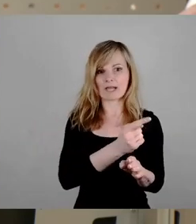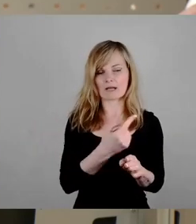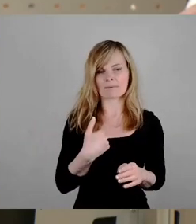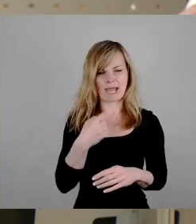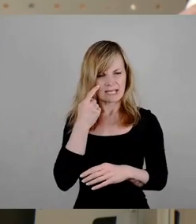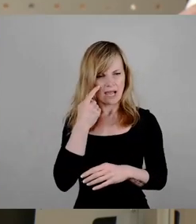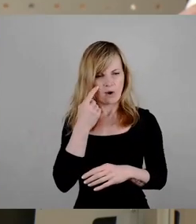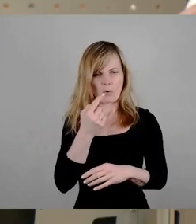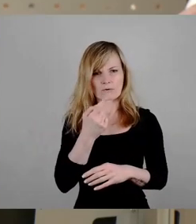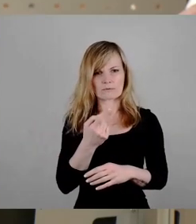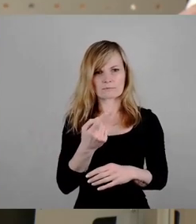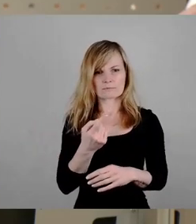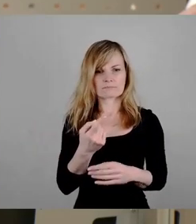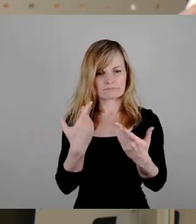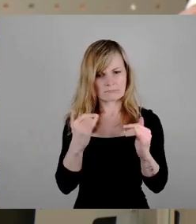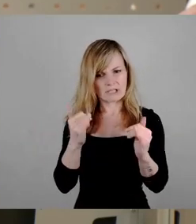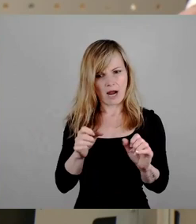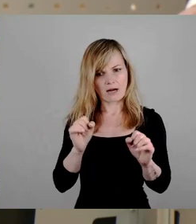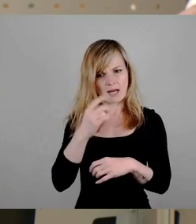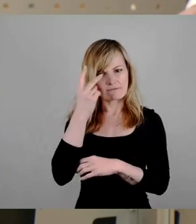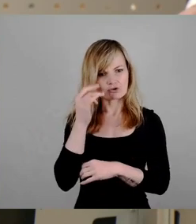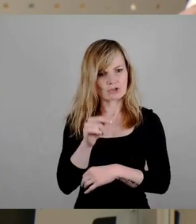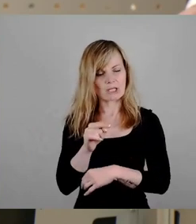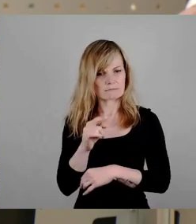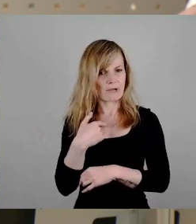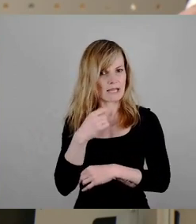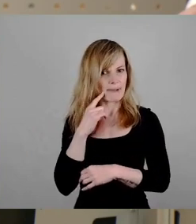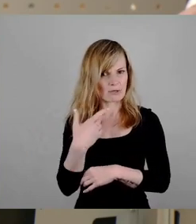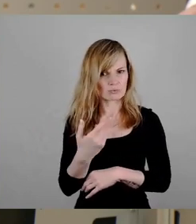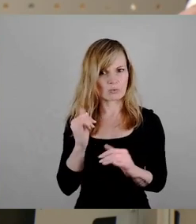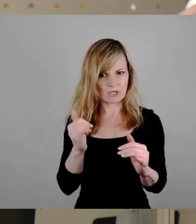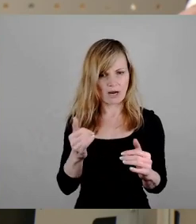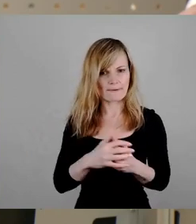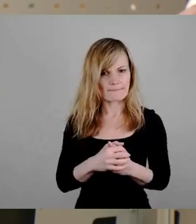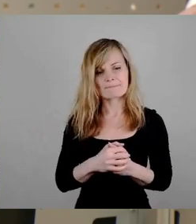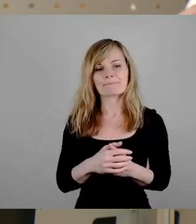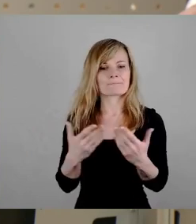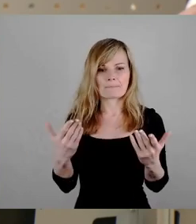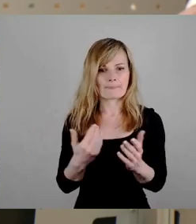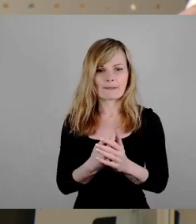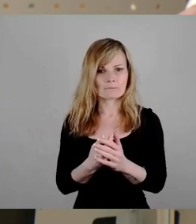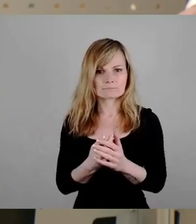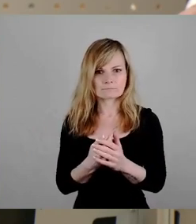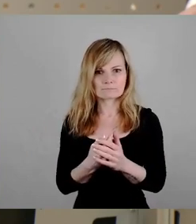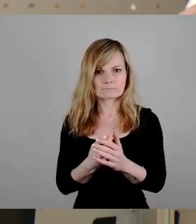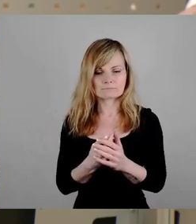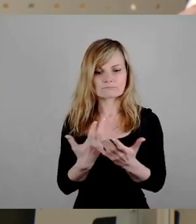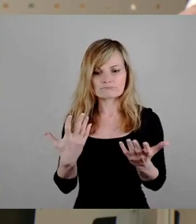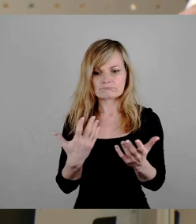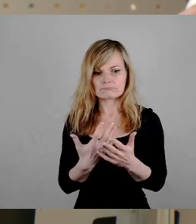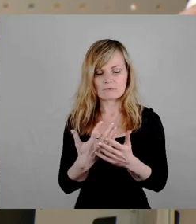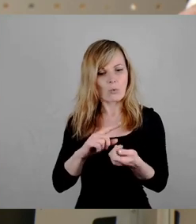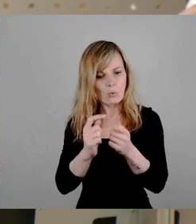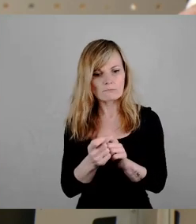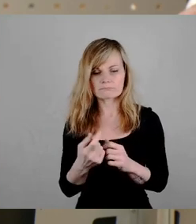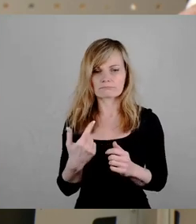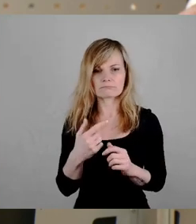vollkommen nachvollziehbar. Und da ist auch erst mal gar nichts dran zu rütteln. Was aber jetzt